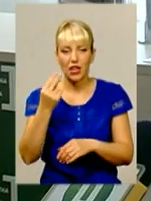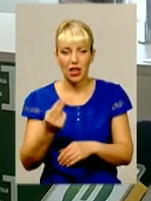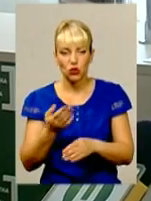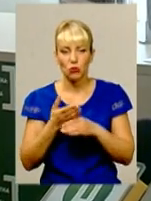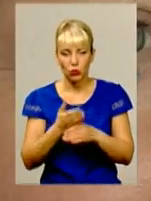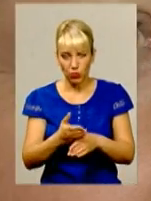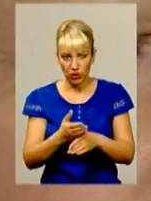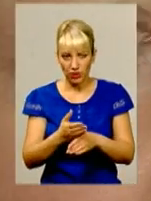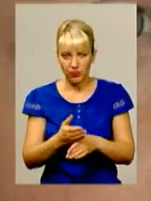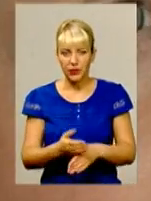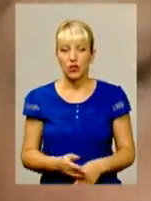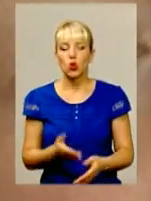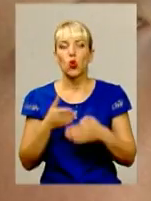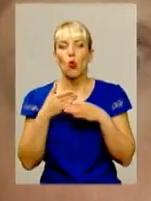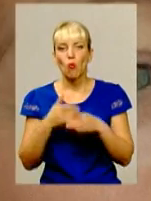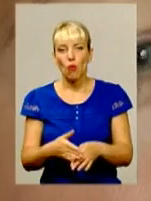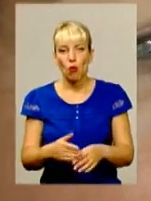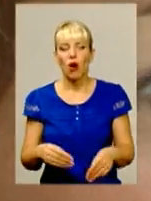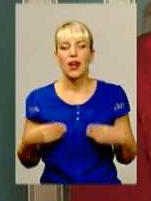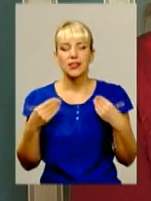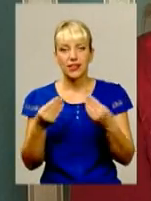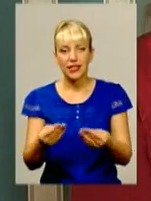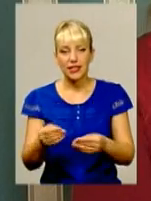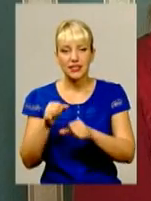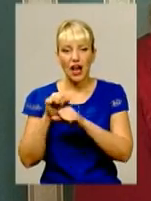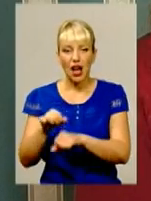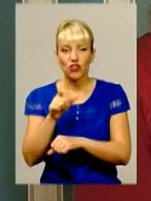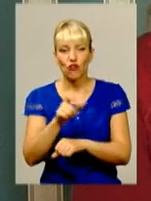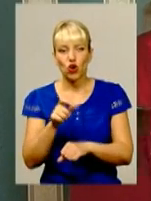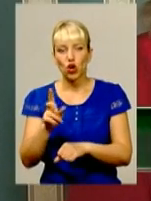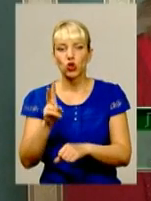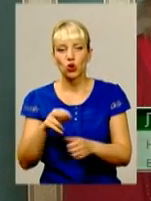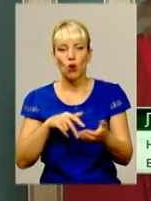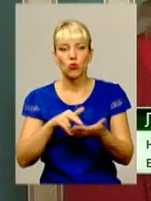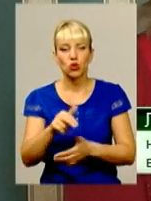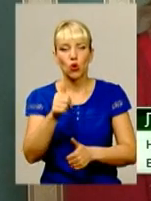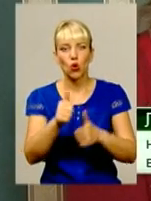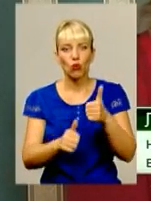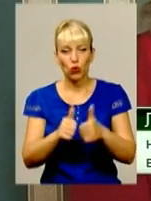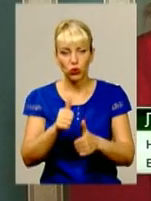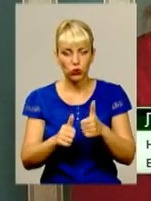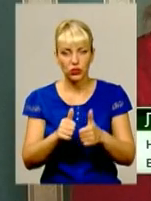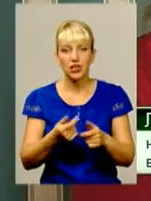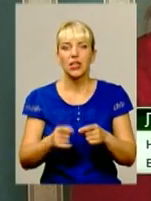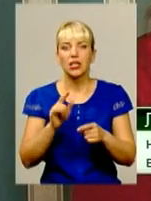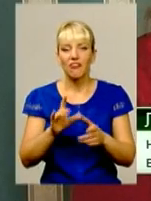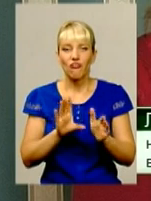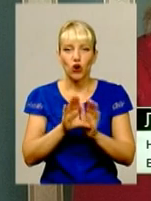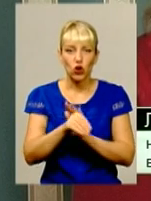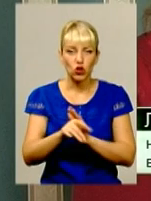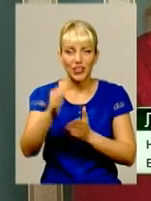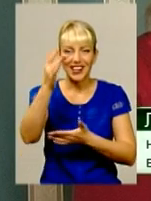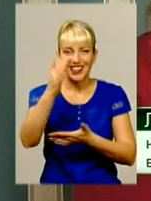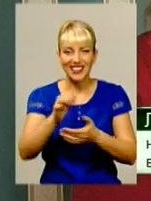замість пенсії. Допомога надається адвокатами, які пройшли конкурсний відбір і включені до реєстру адвокатів, які